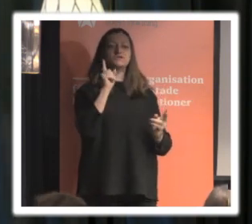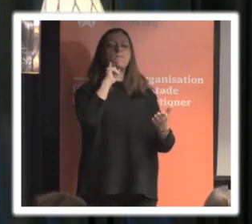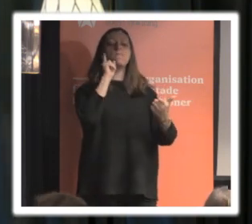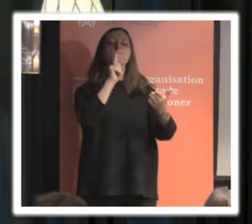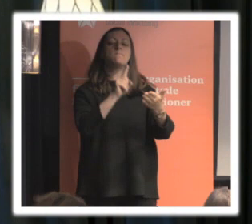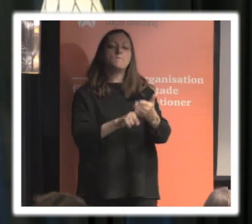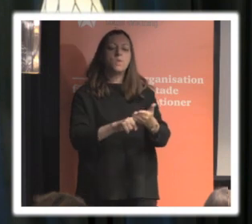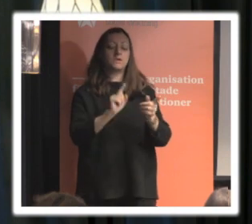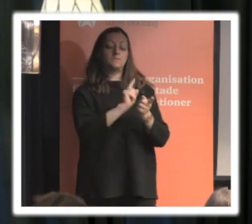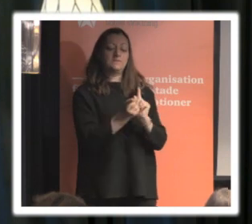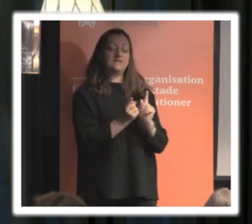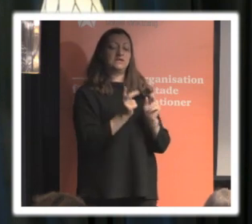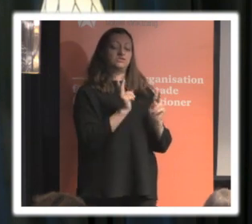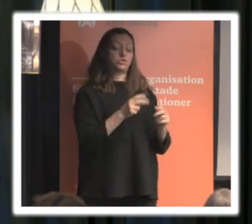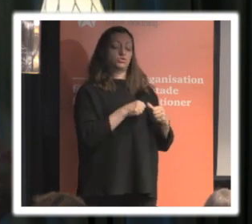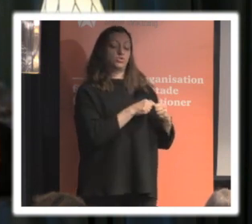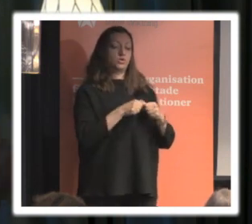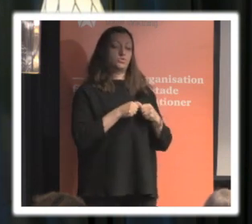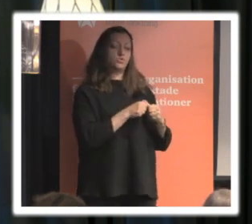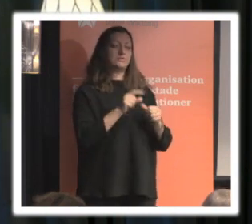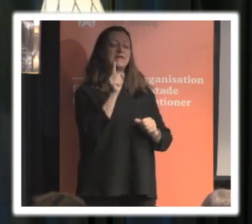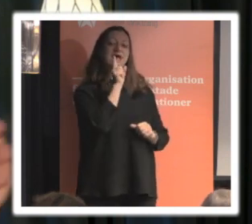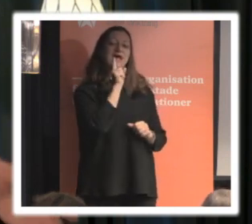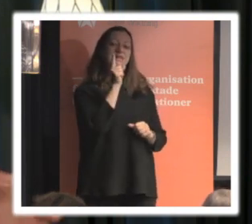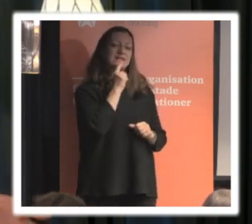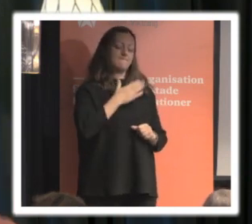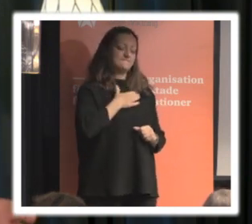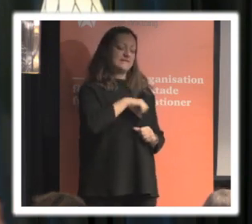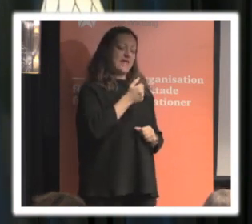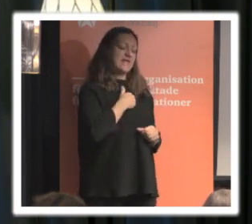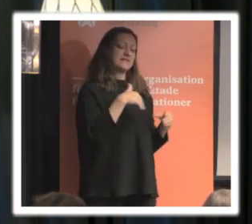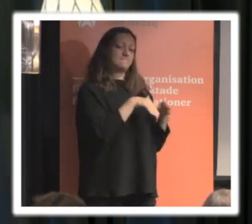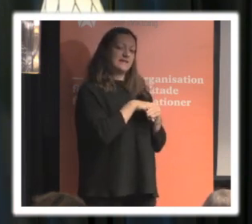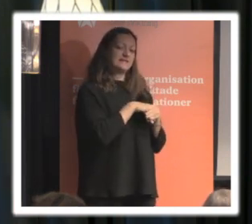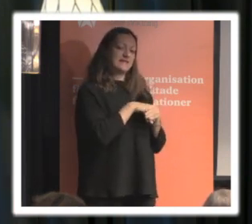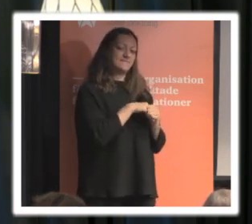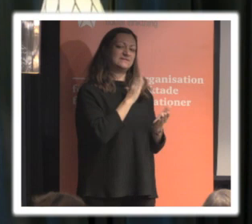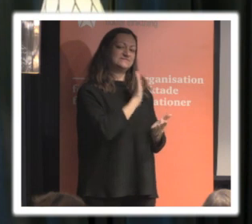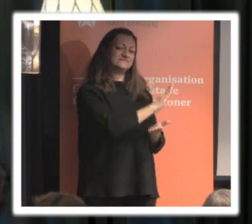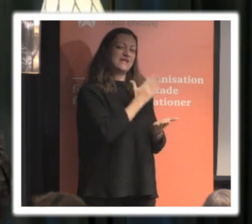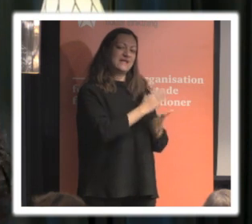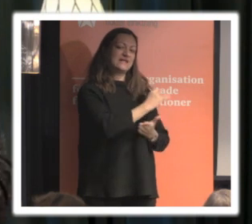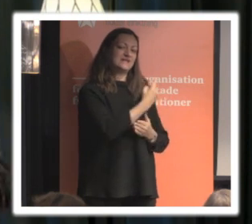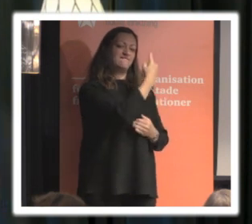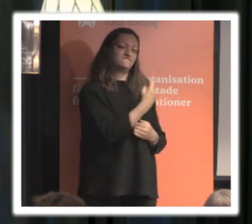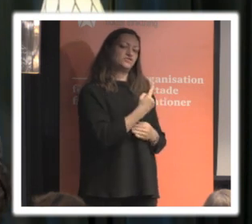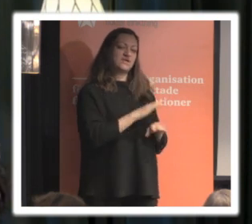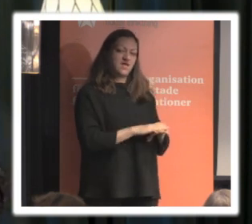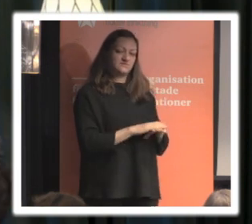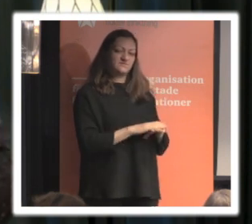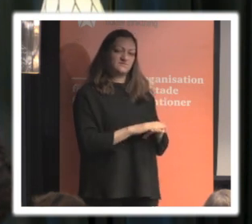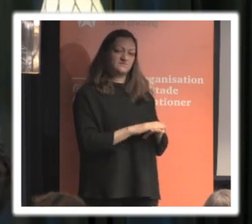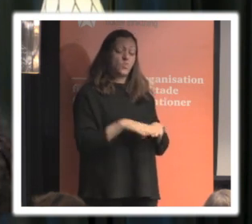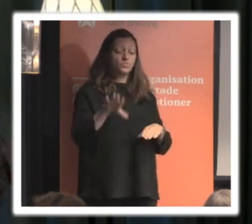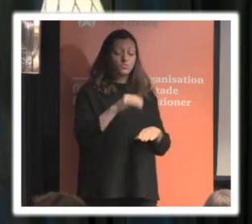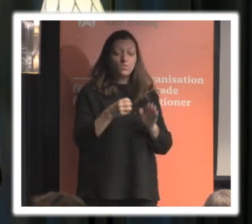bli den organisationen som alltid sätter de egna medlemmarnas grundläggande rättigheter först och på grund av dataskyddsförordningen